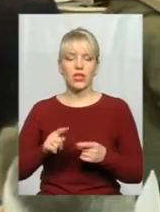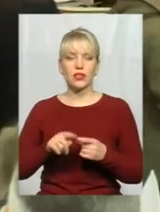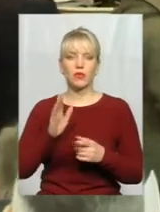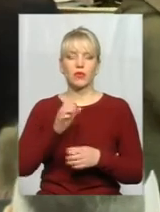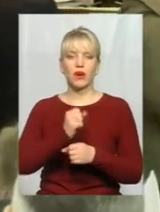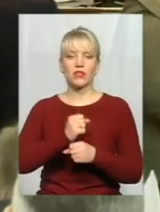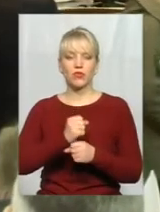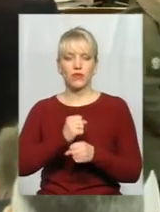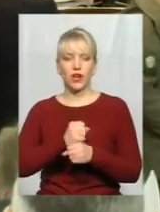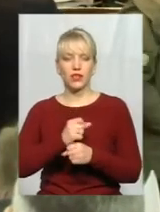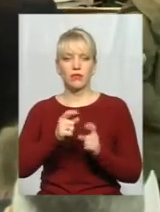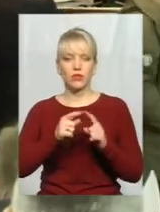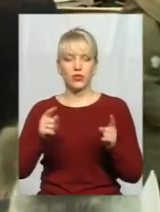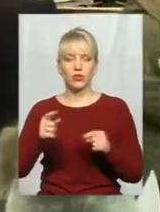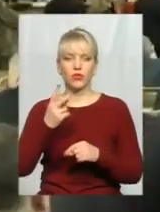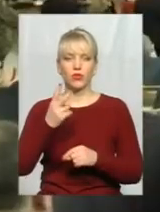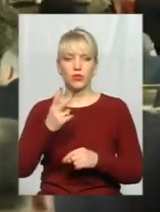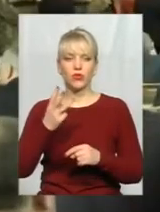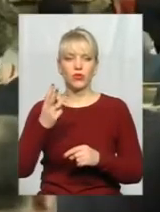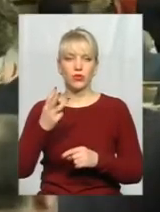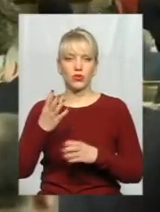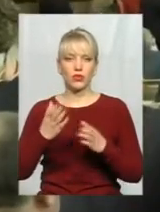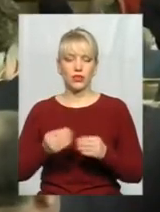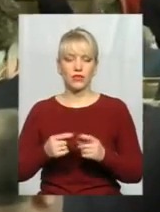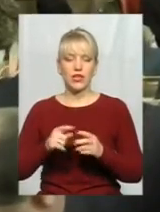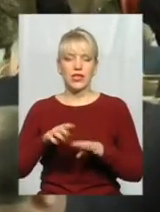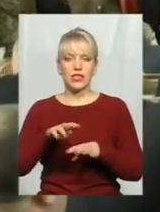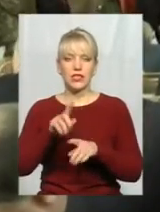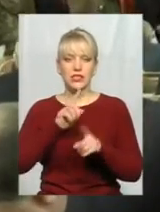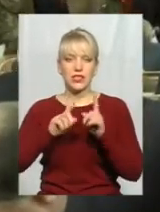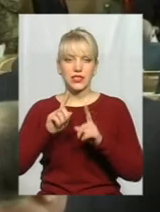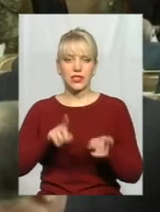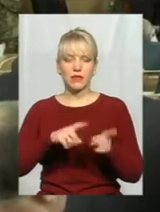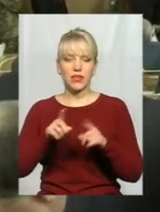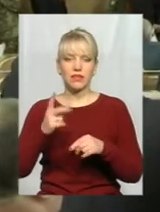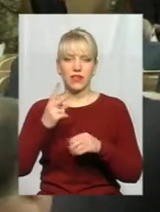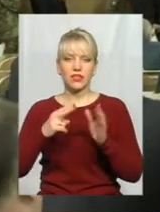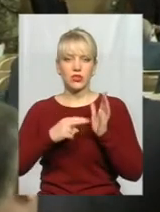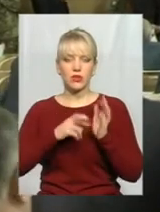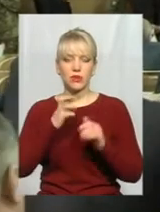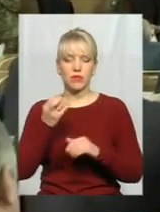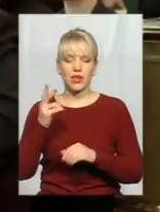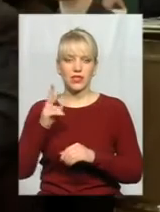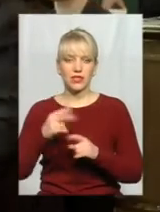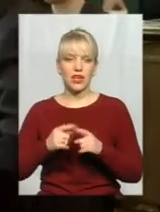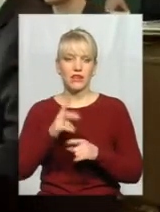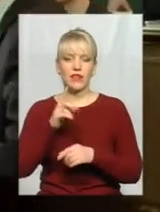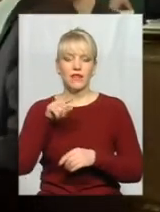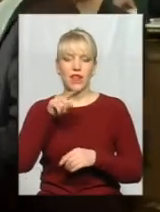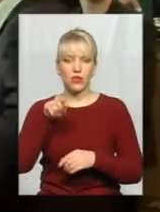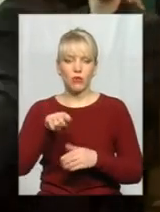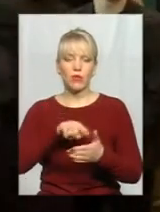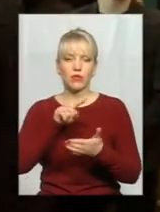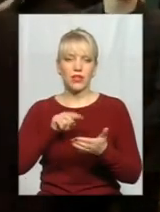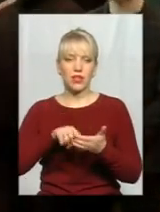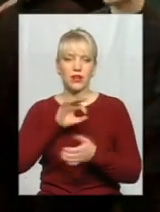протягом двох-трьох днів. Пленарне засідання перенесли на 27 березня. На ньому питання про використання на території області